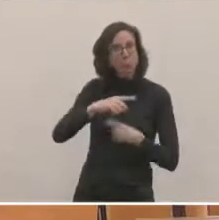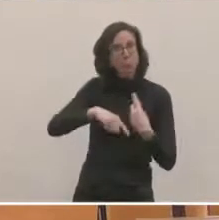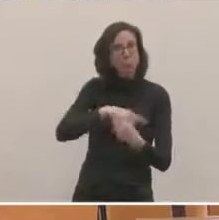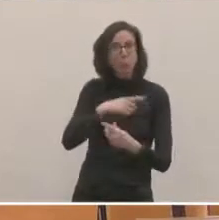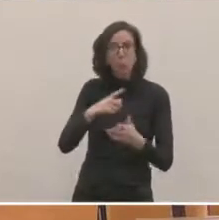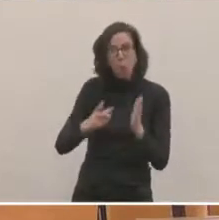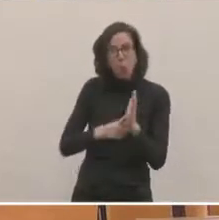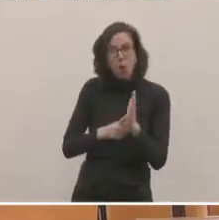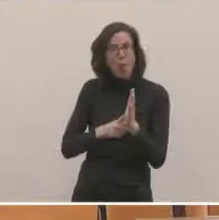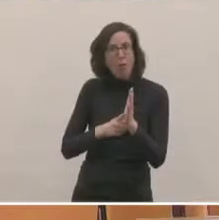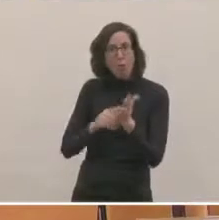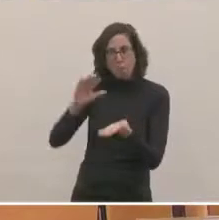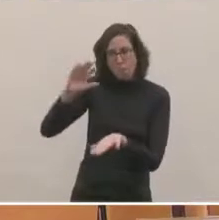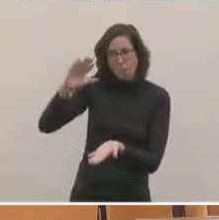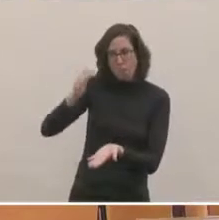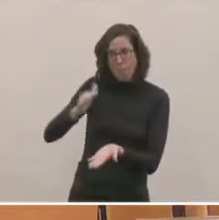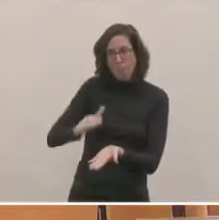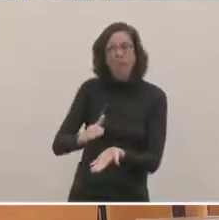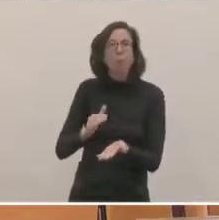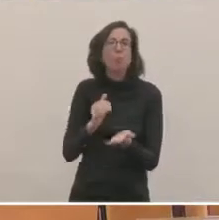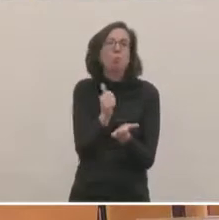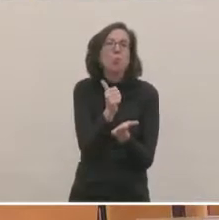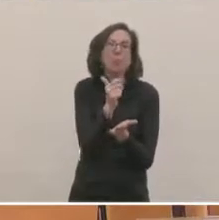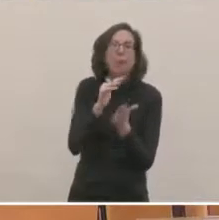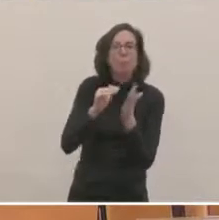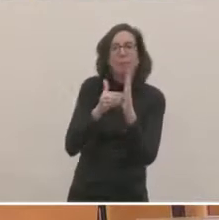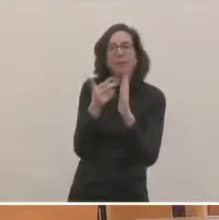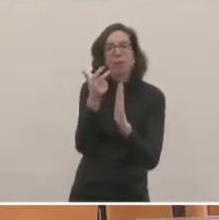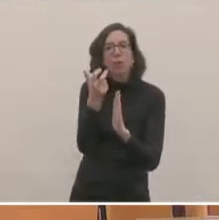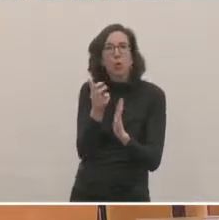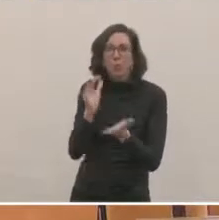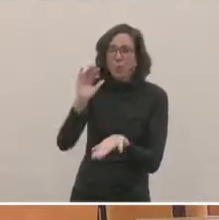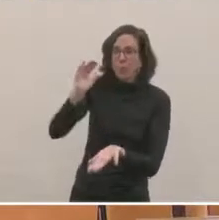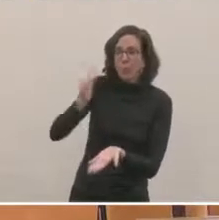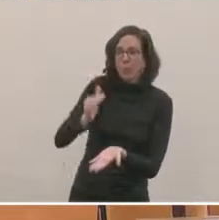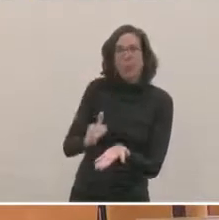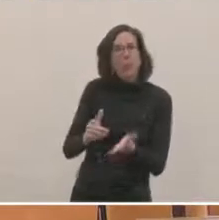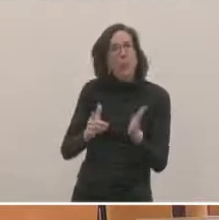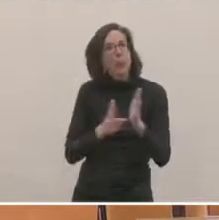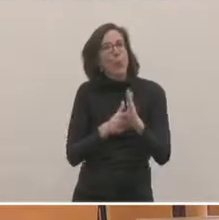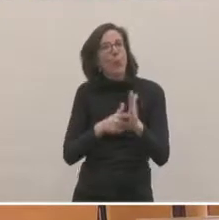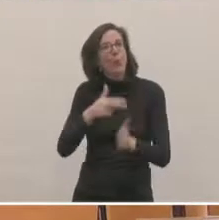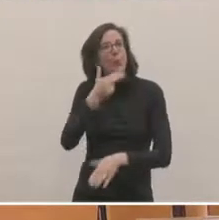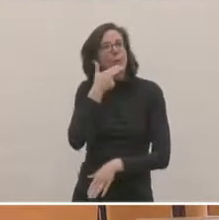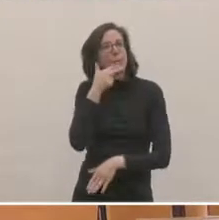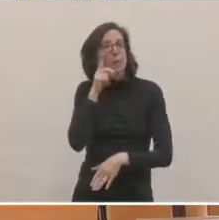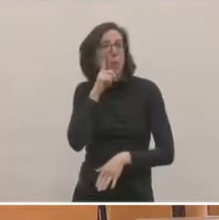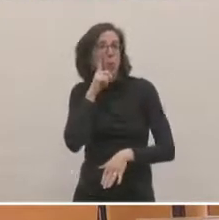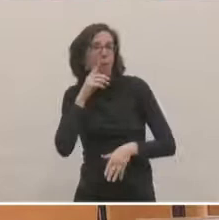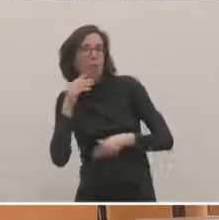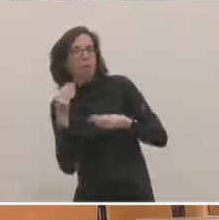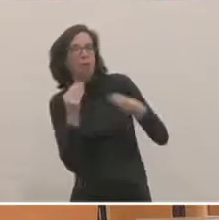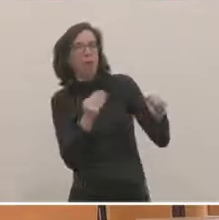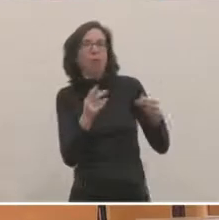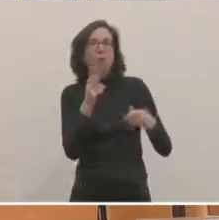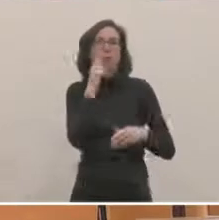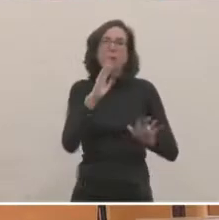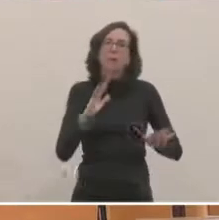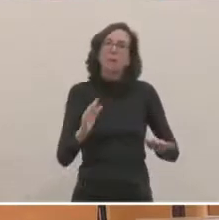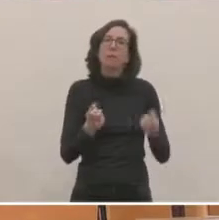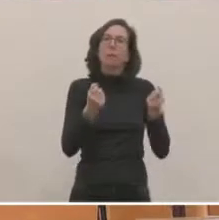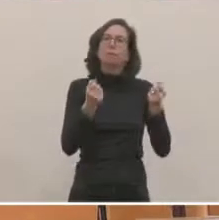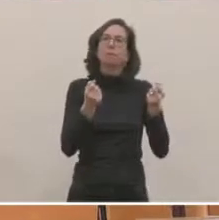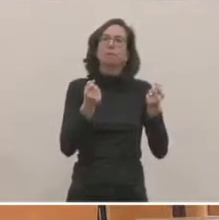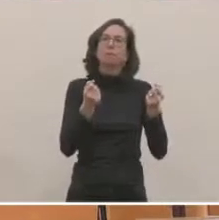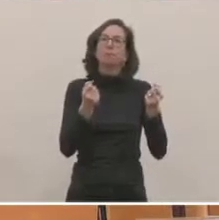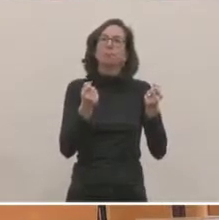les mètres cubes qui permettent la survie humaine. Et puis, voilà, la deuxième chose, c'est la tarification écologique, c'est-à-dire c'est une